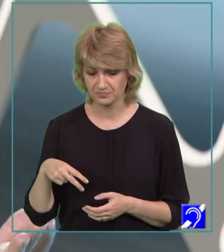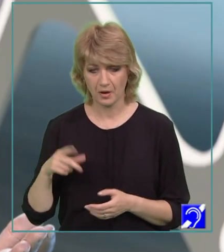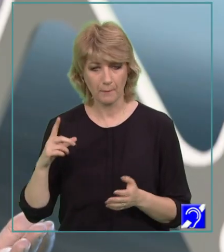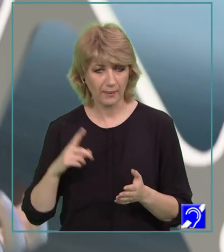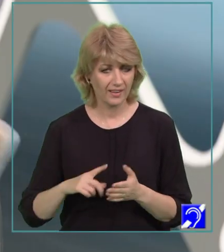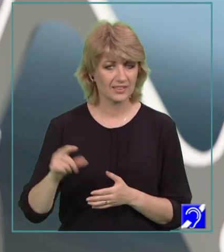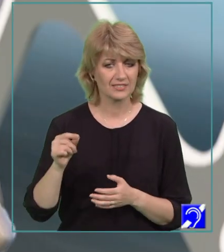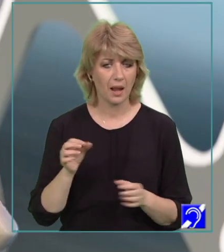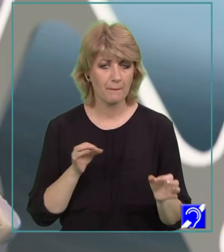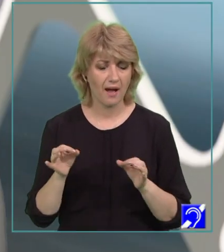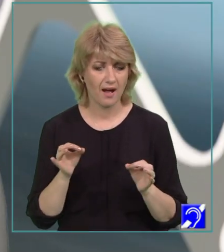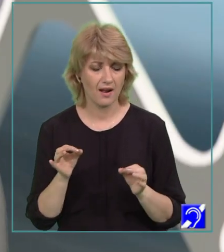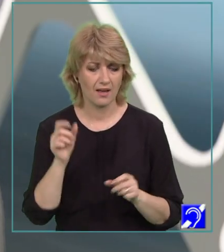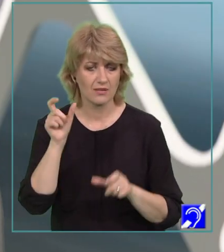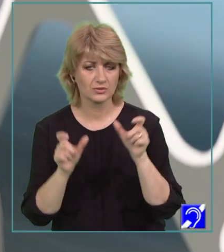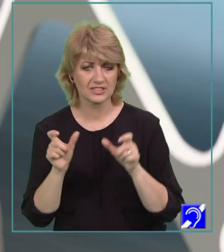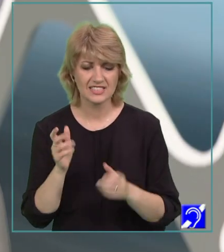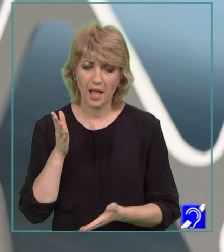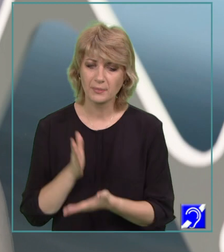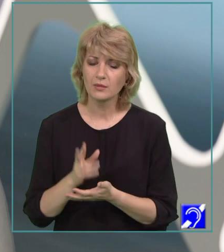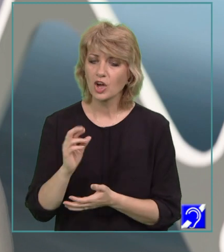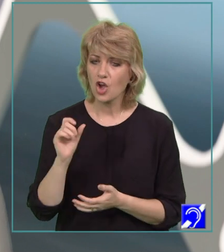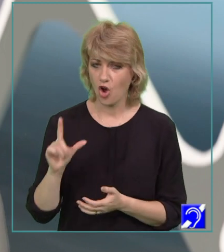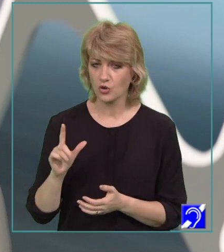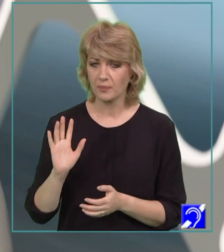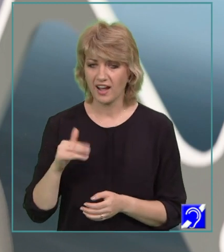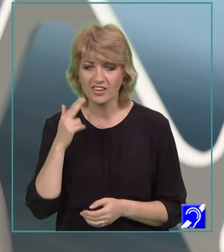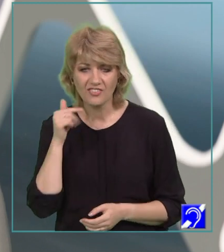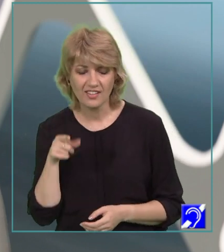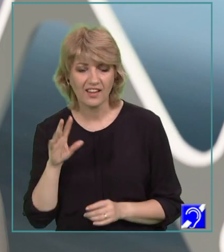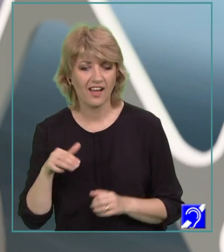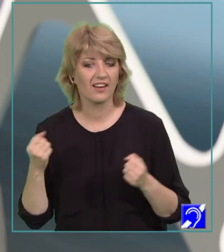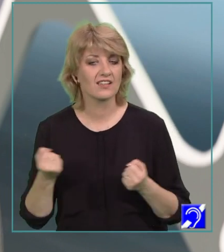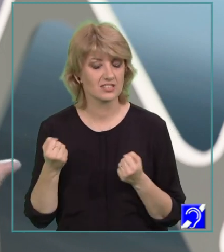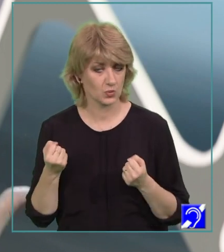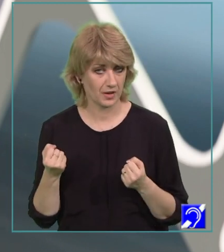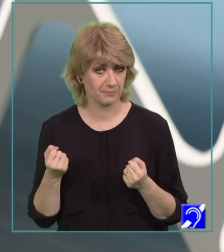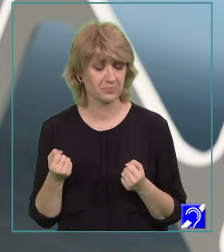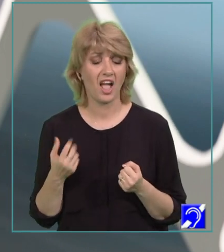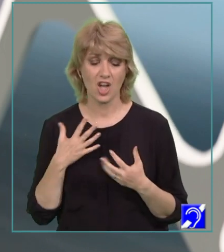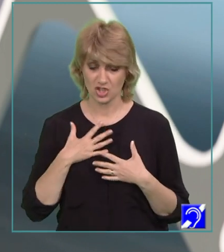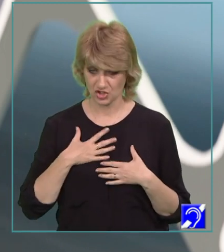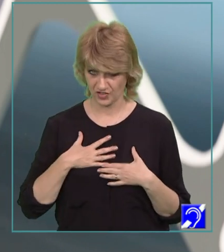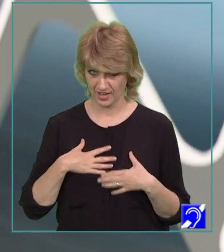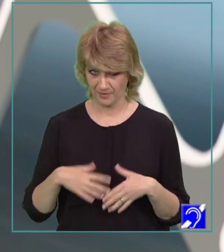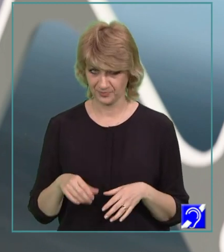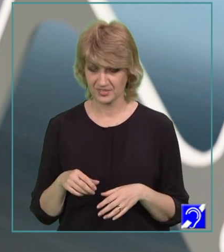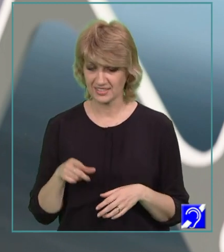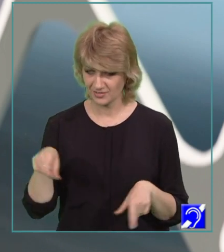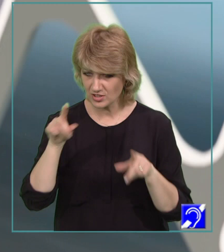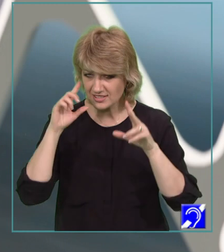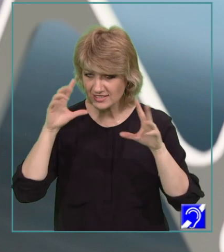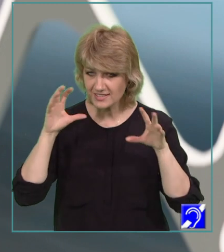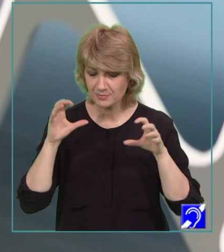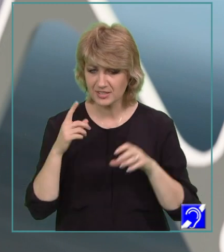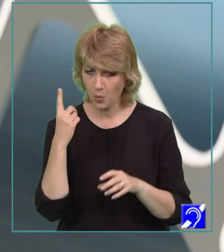caracterizării, stabilim rolul pe care Antonia îl are în acțiune. Și aș vrea să rețineți